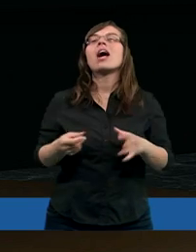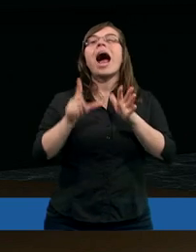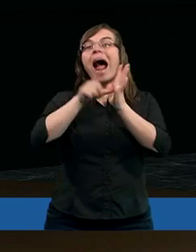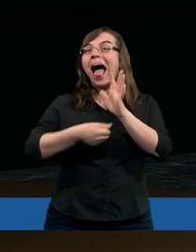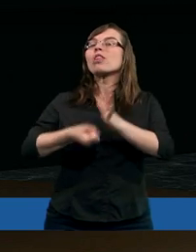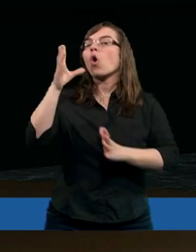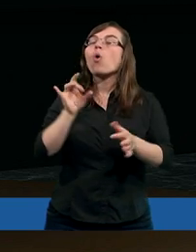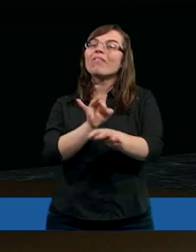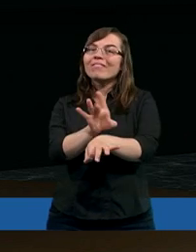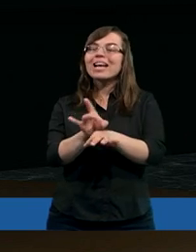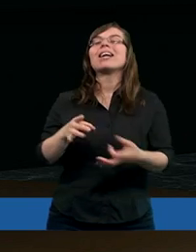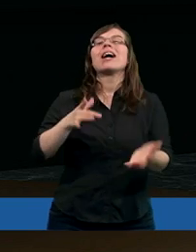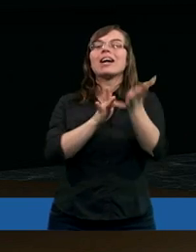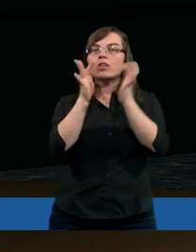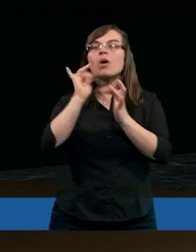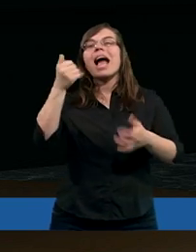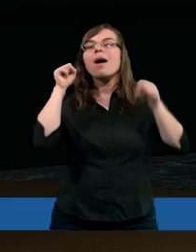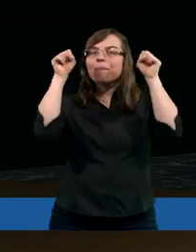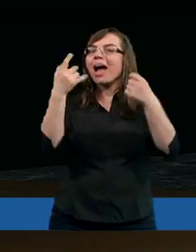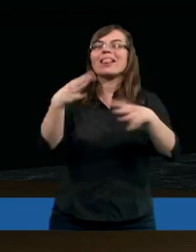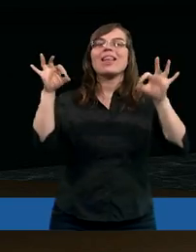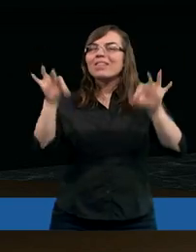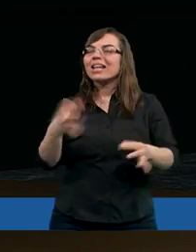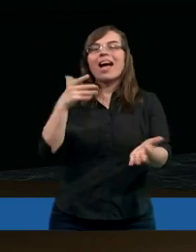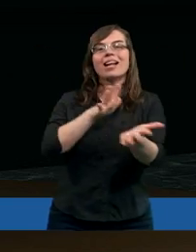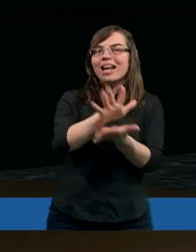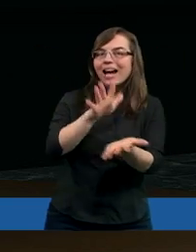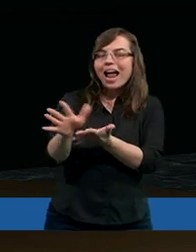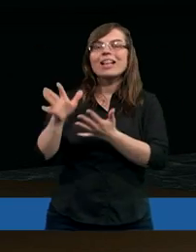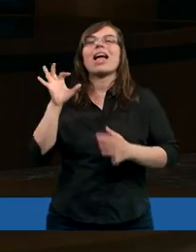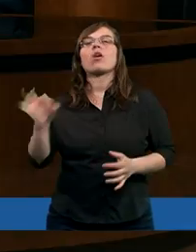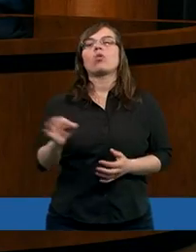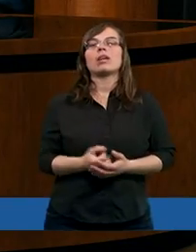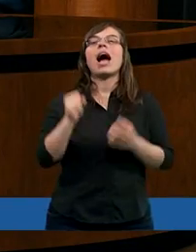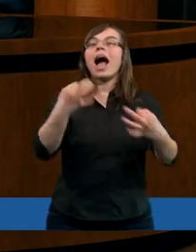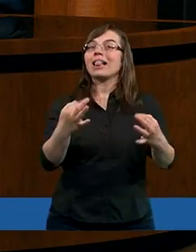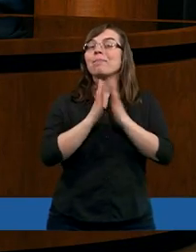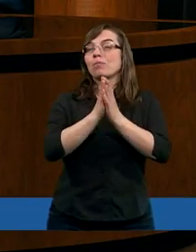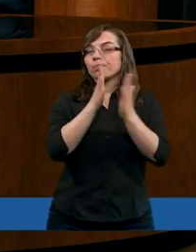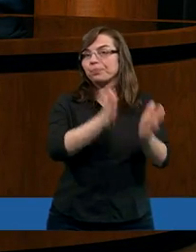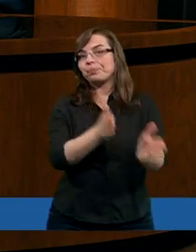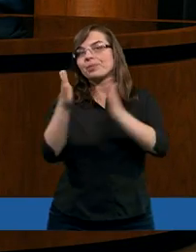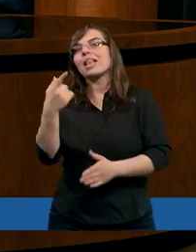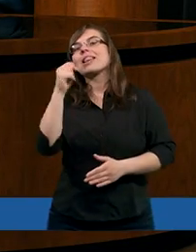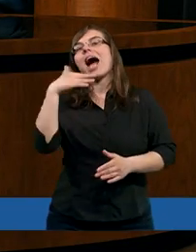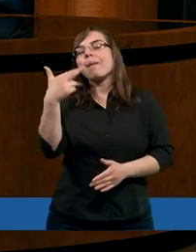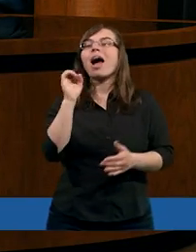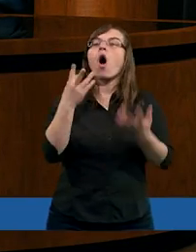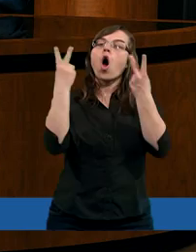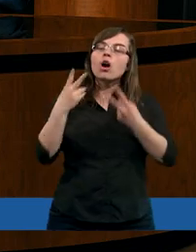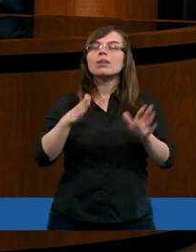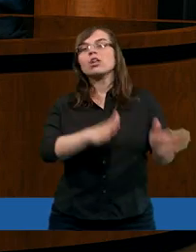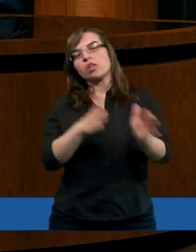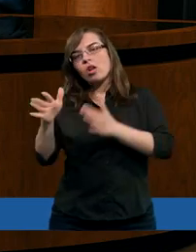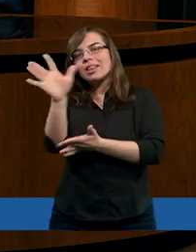drogą krwią Chrystusa, jako baranka niewinnego i nieskalanego. A teraz proszę Damiana o